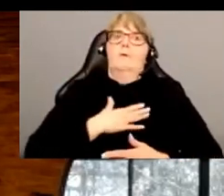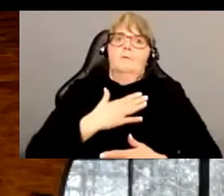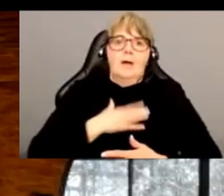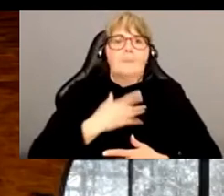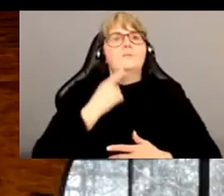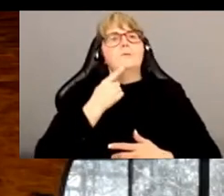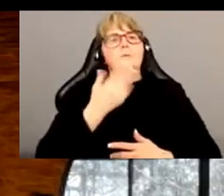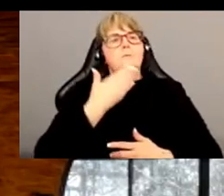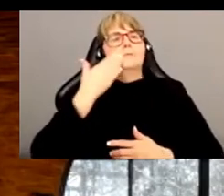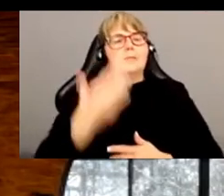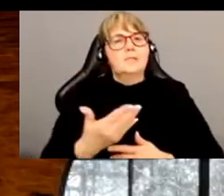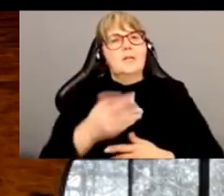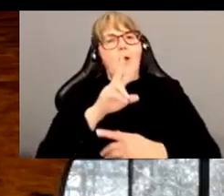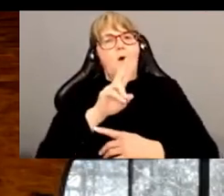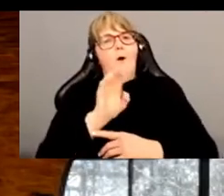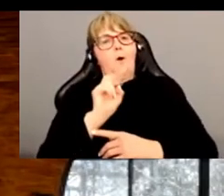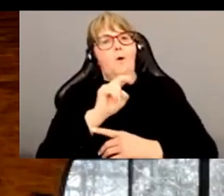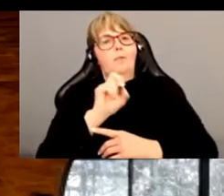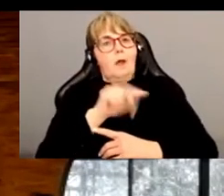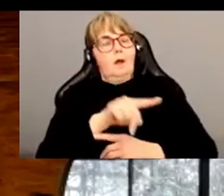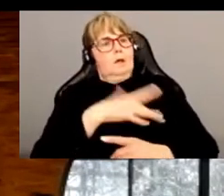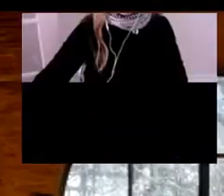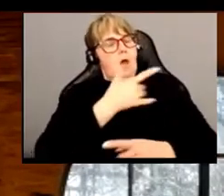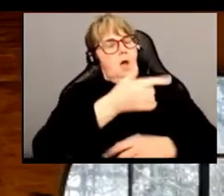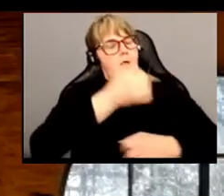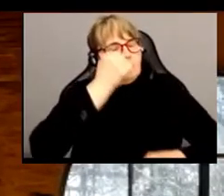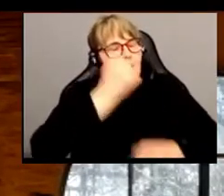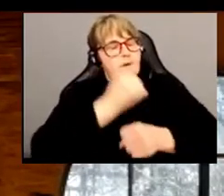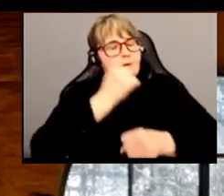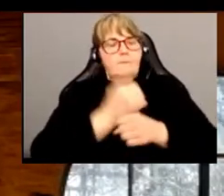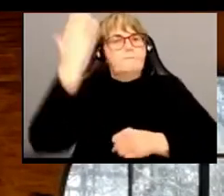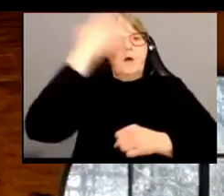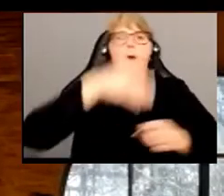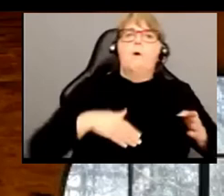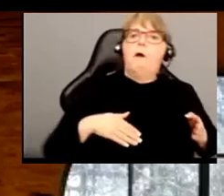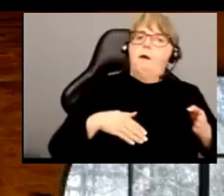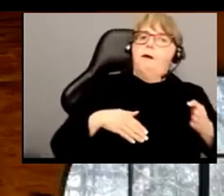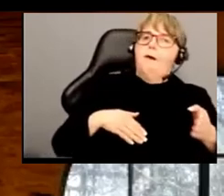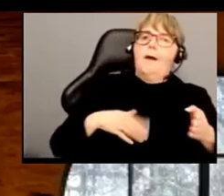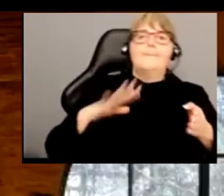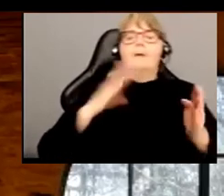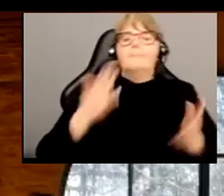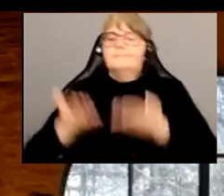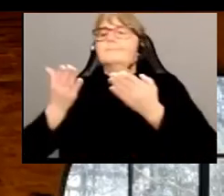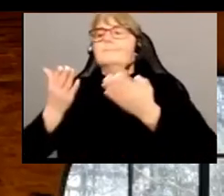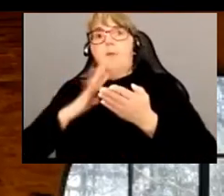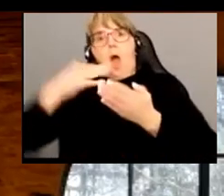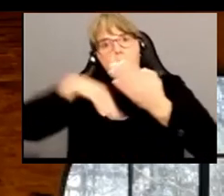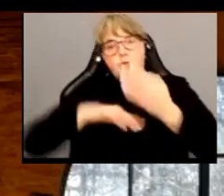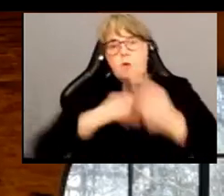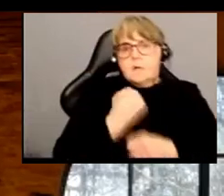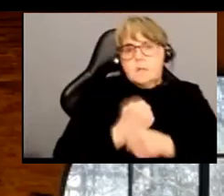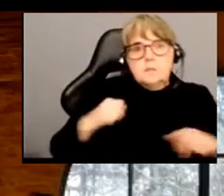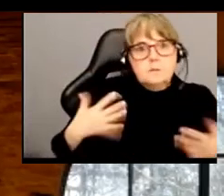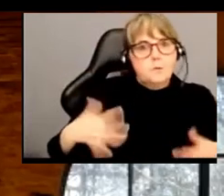profiter pour remercier Renan. On ne sait pas à quel point il y a du travail en coulisses pour faire du travail sur un livre comme ça.